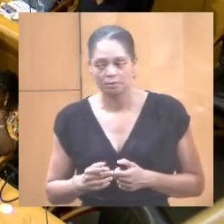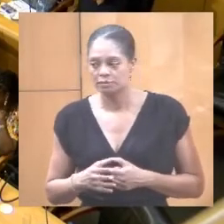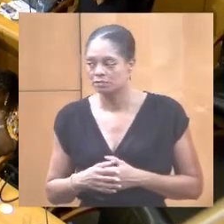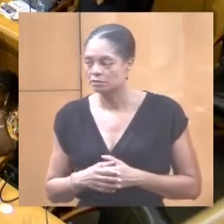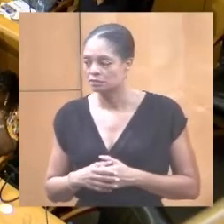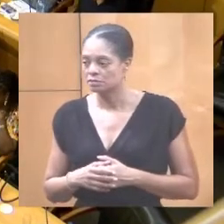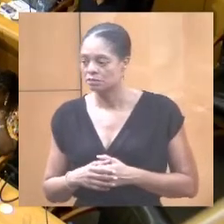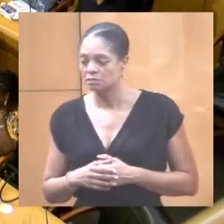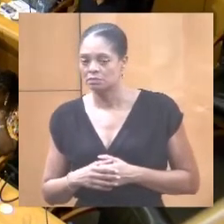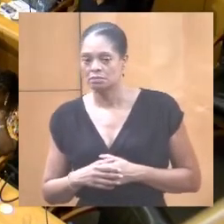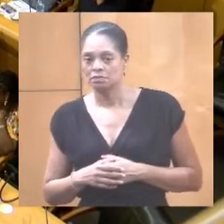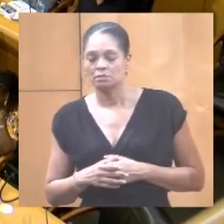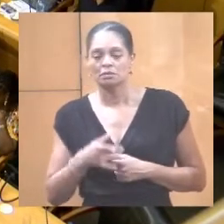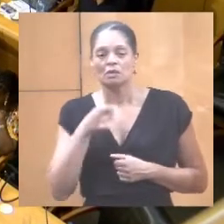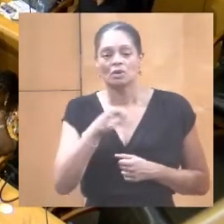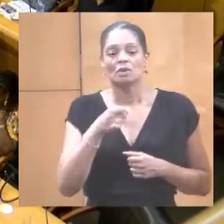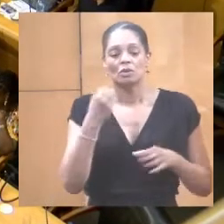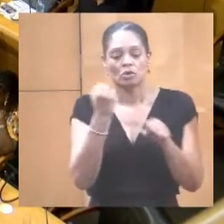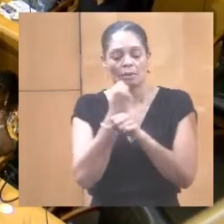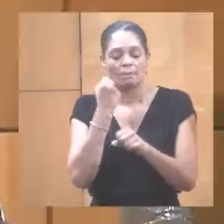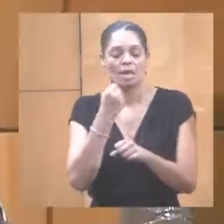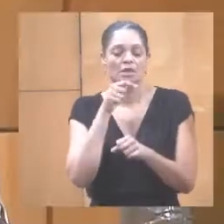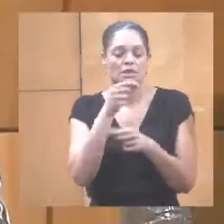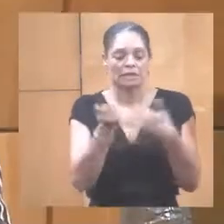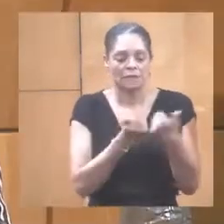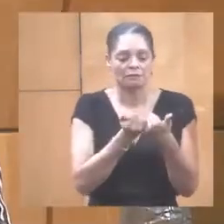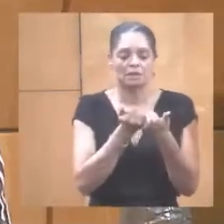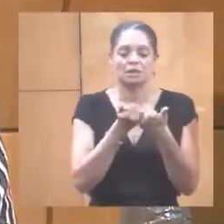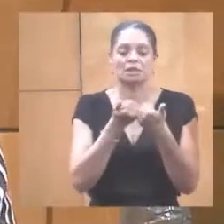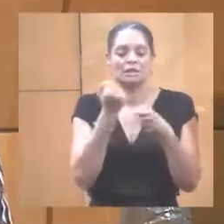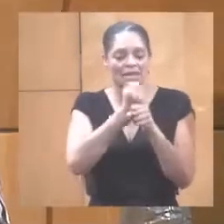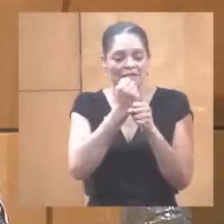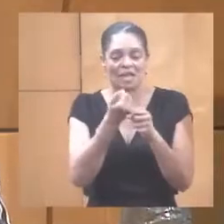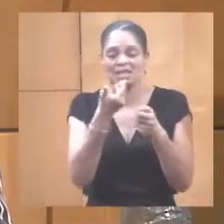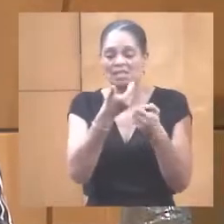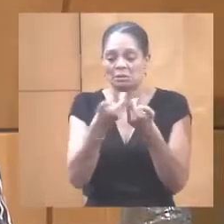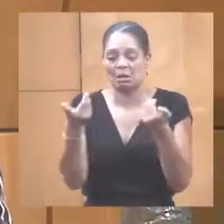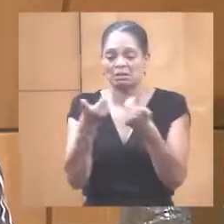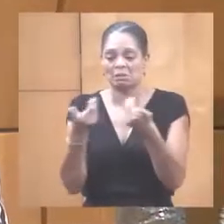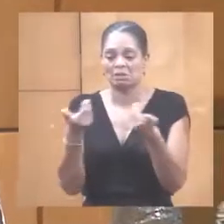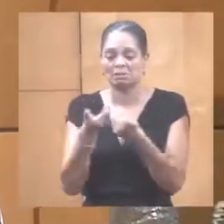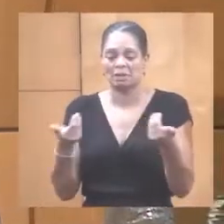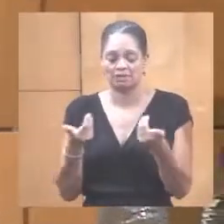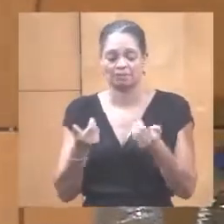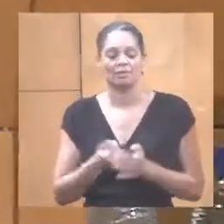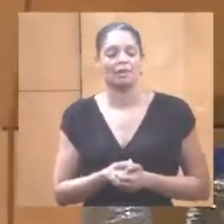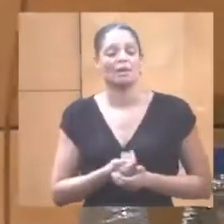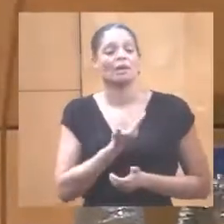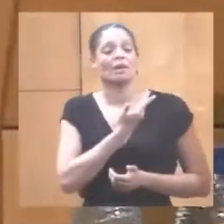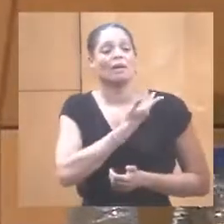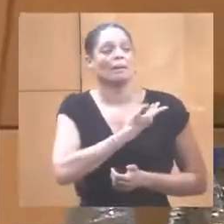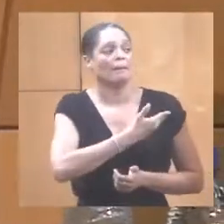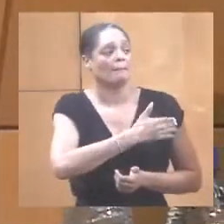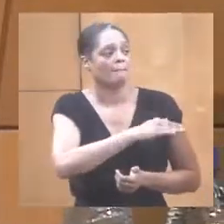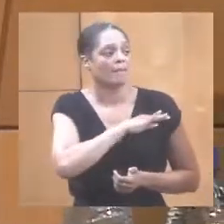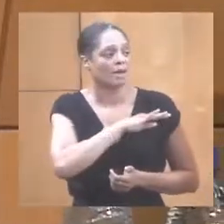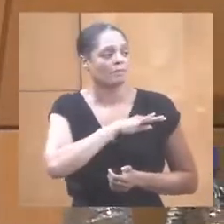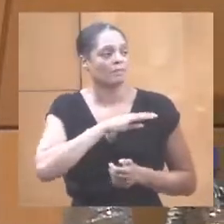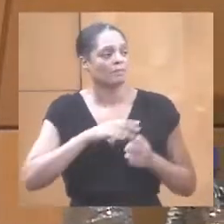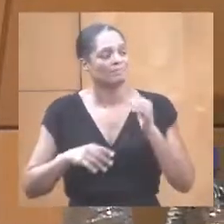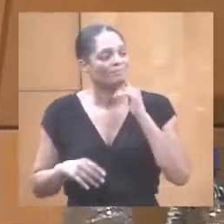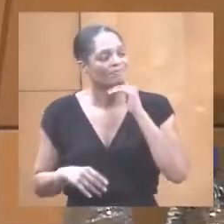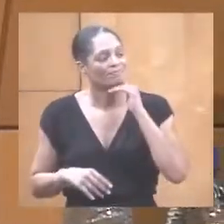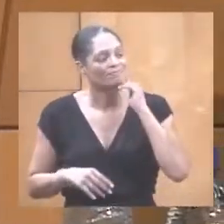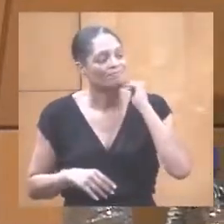C'est-à-dire chacun de son côté. Parce qu'il y a quelque chose qui est dit dans le rapport. Il est déjà dit le contraire à la tribune.